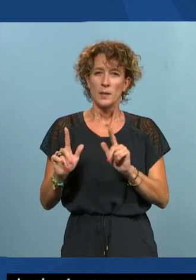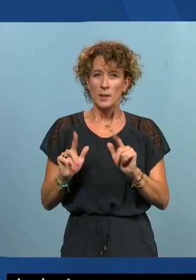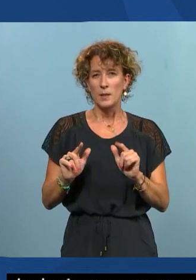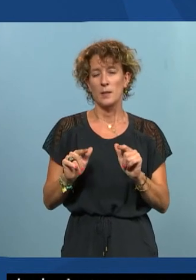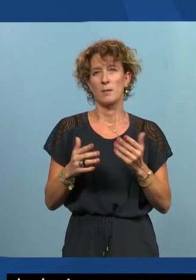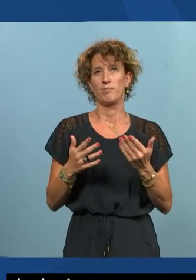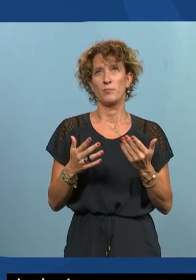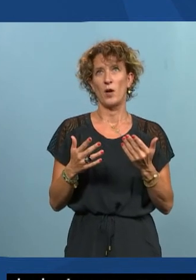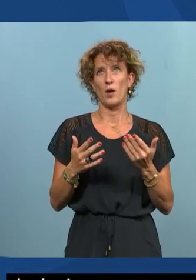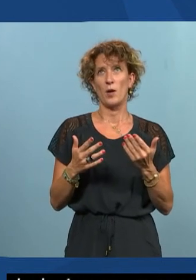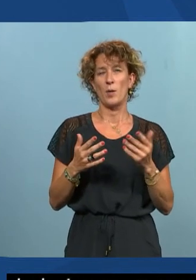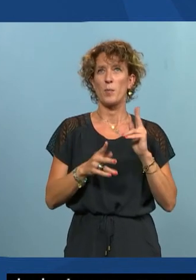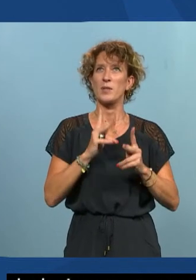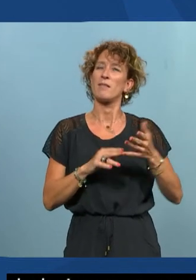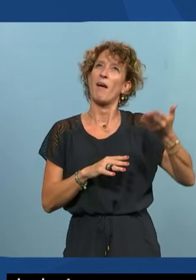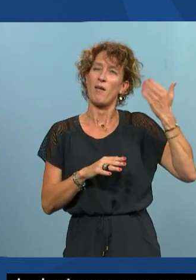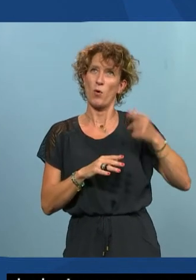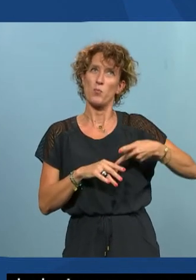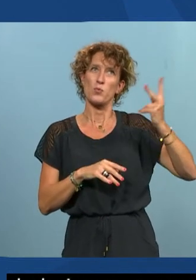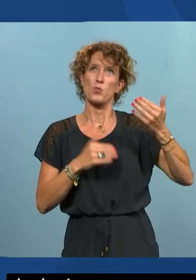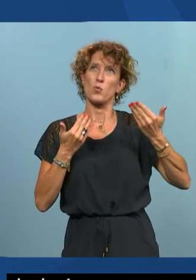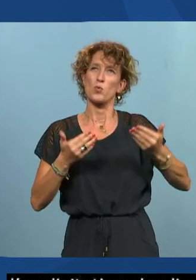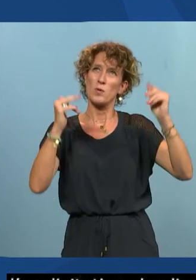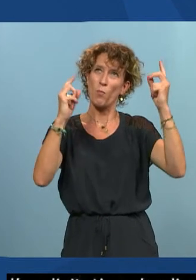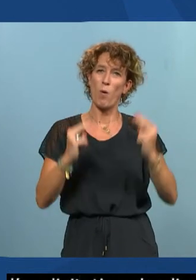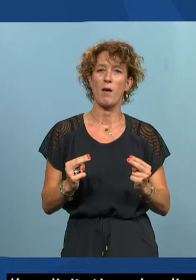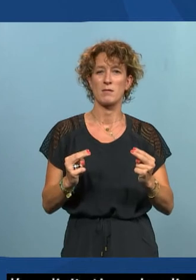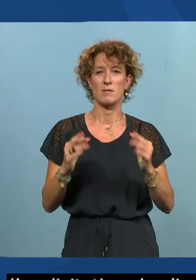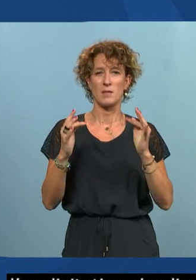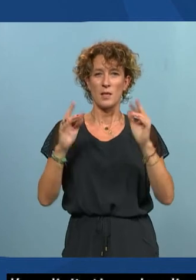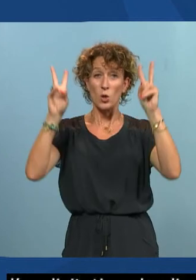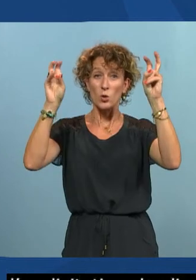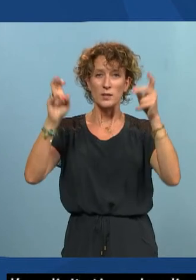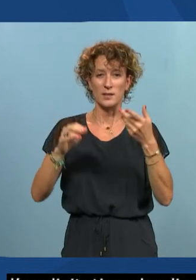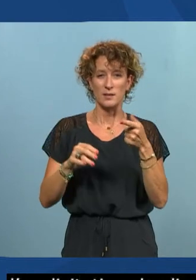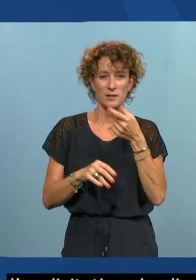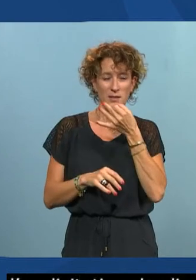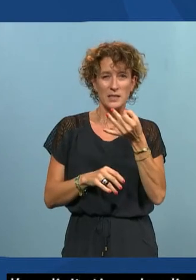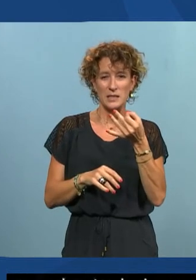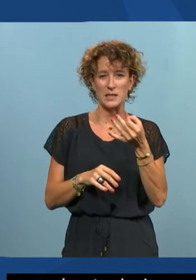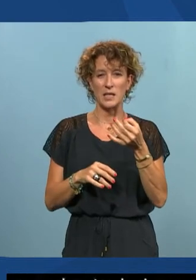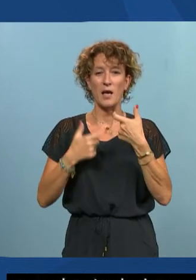peut-être un peu moins aujourd'hui c'est le titre de la diapo comme vous voyez c'est accessibilité